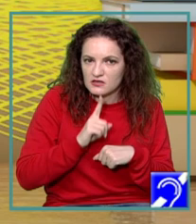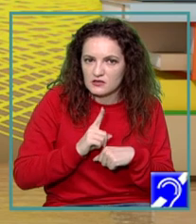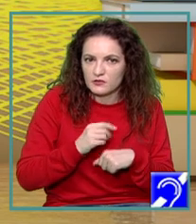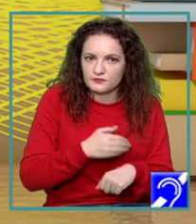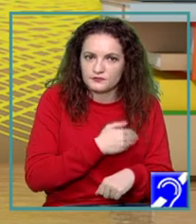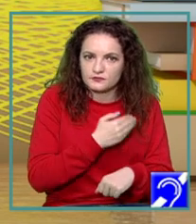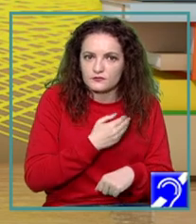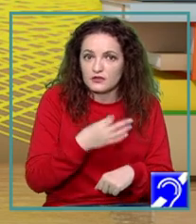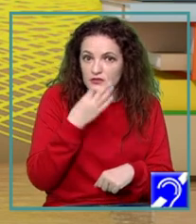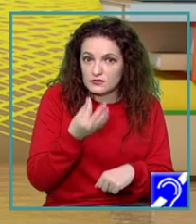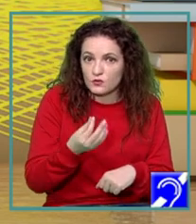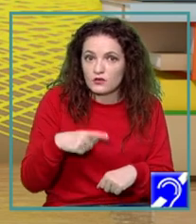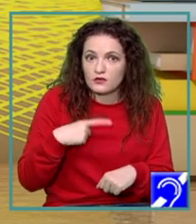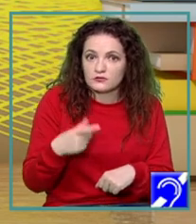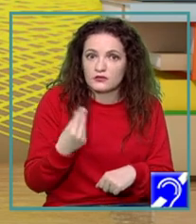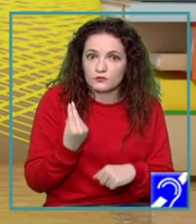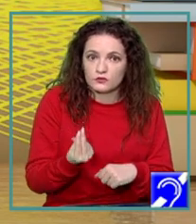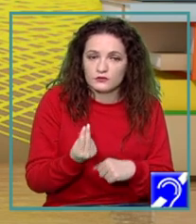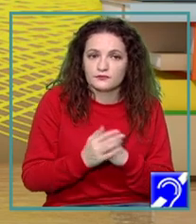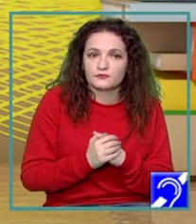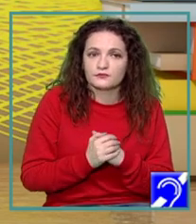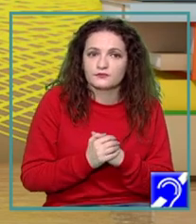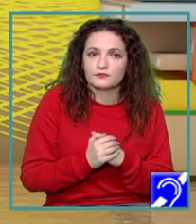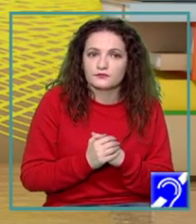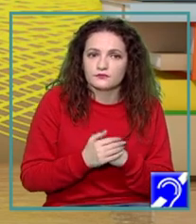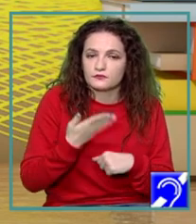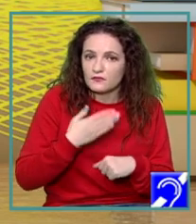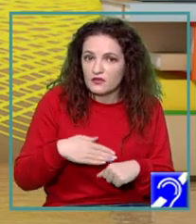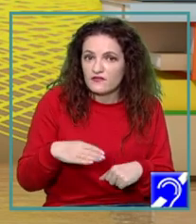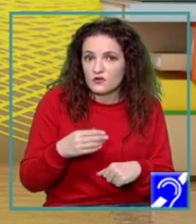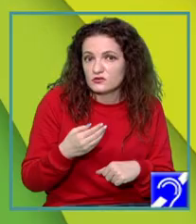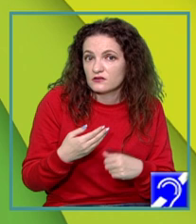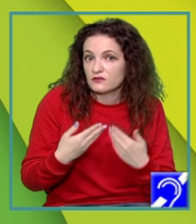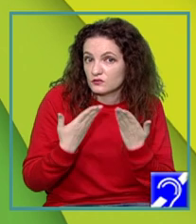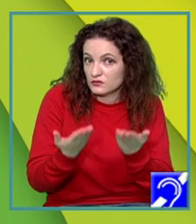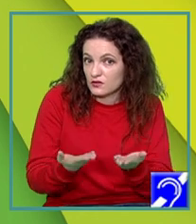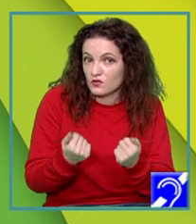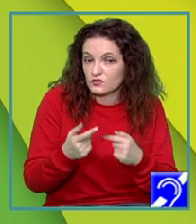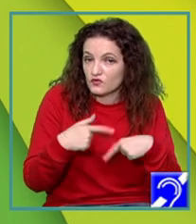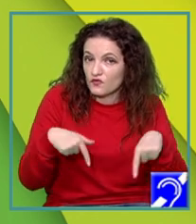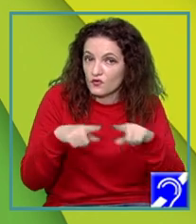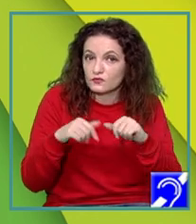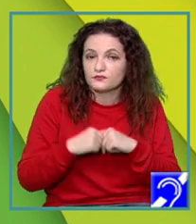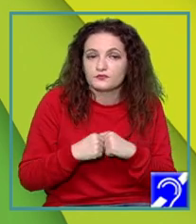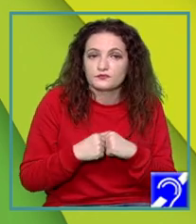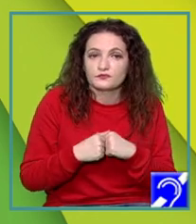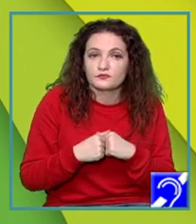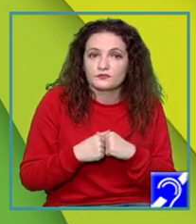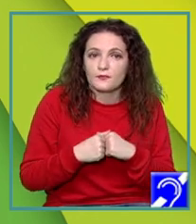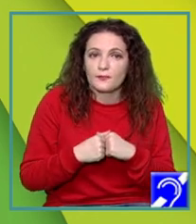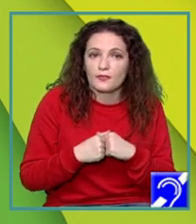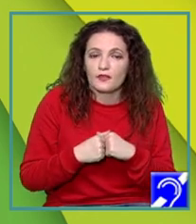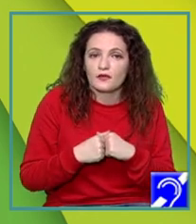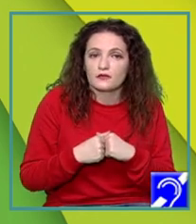consiliere îmi spun că chiar funcționează și de asta am vrut să o împărtășesc cu voi, cu toți. Această tehnică a fost